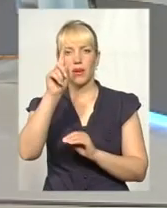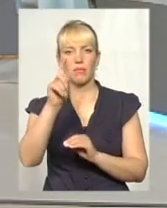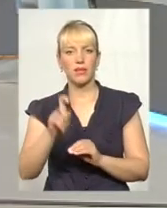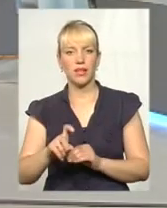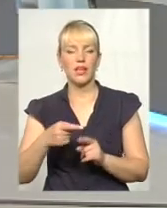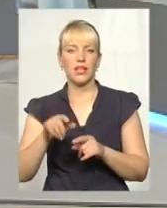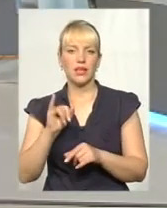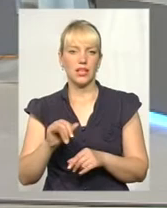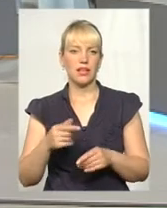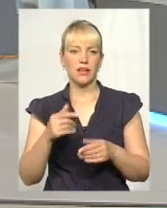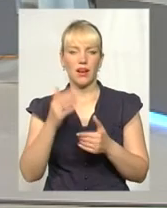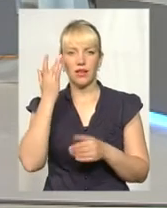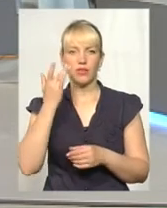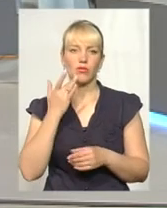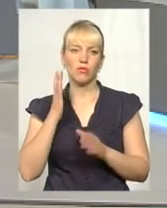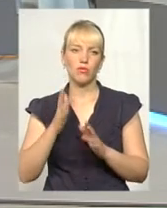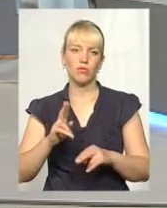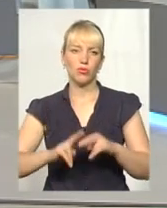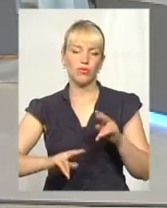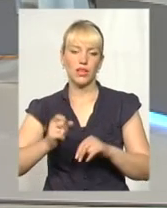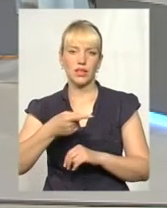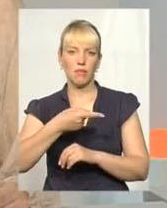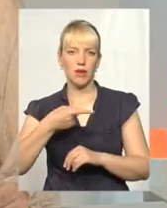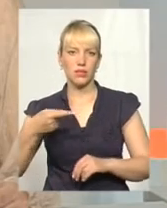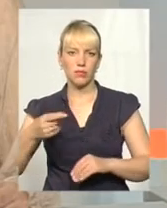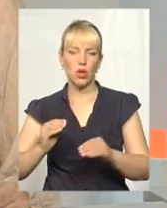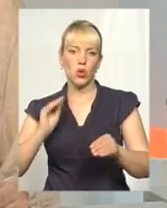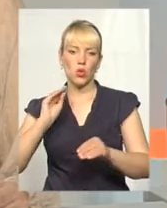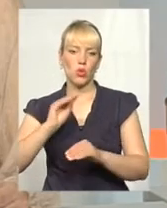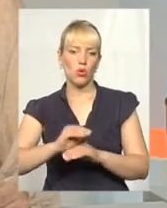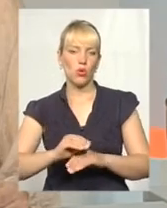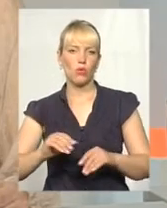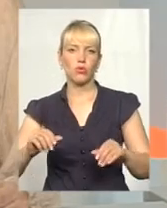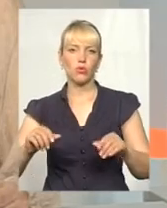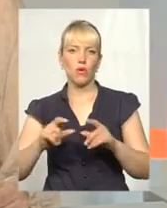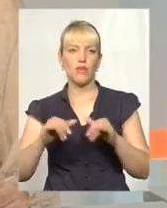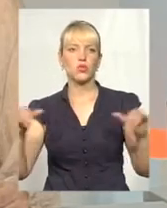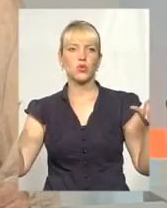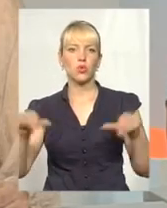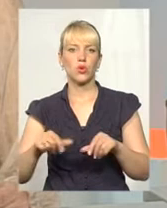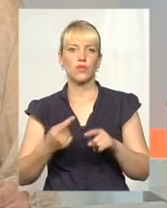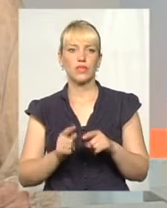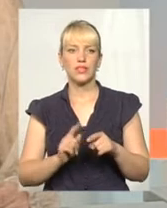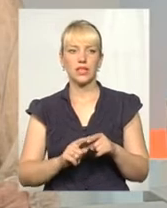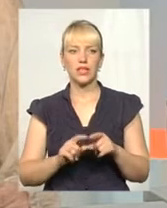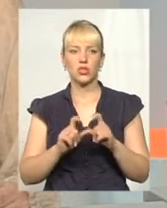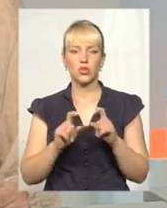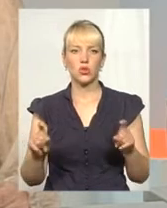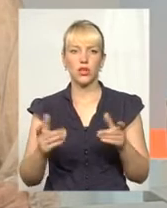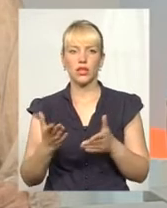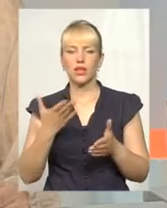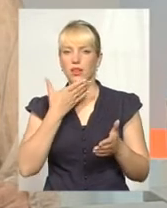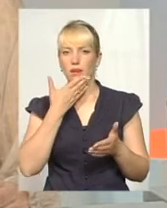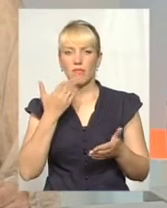Окрім того, влітку зараз починаємо будувати на першому поверсі добудову столови, оскільки це школа, одна із двох шкіл міста Хмельницька, які не мали